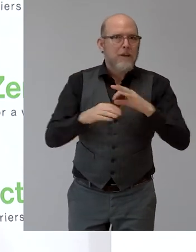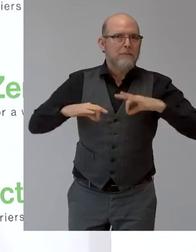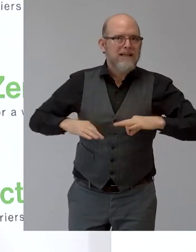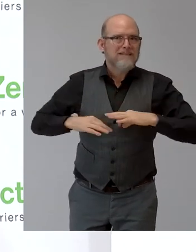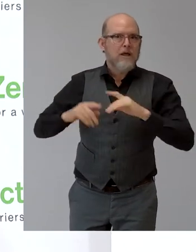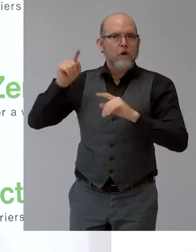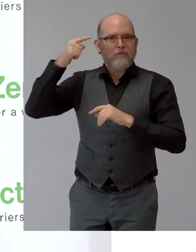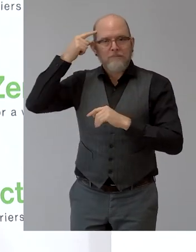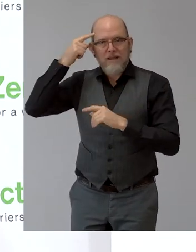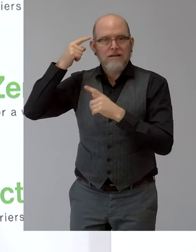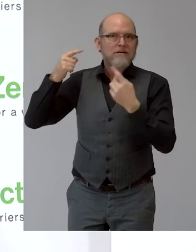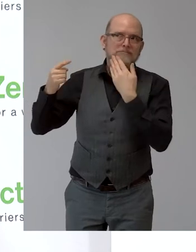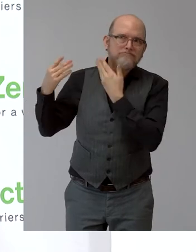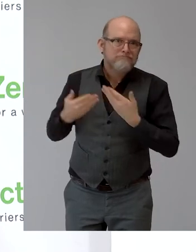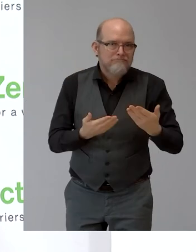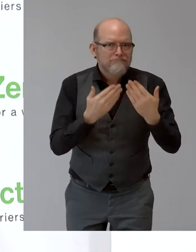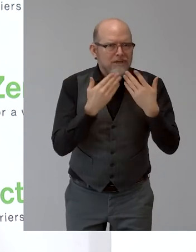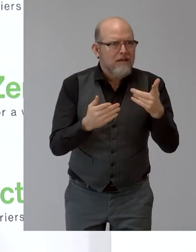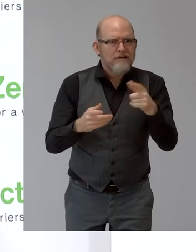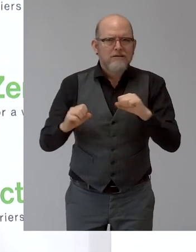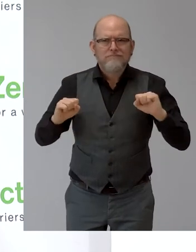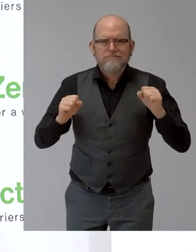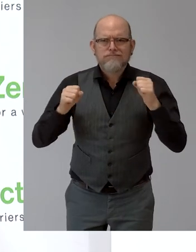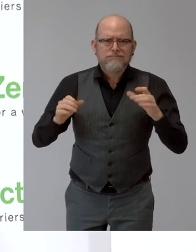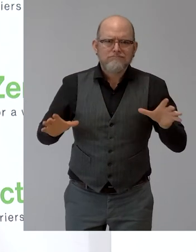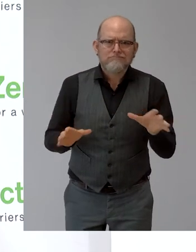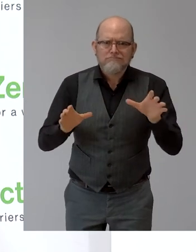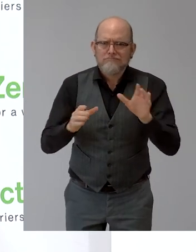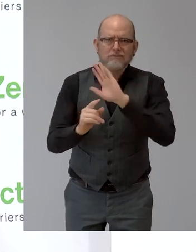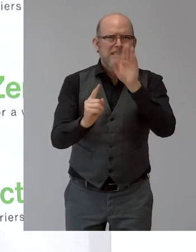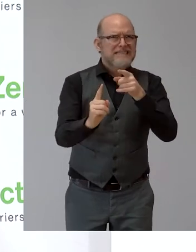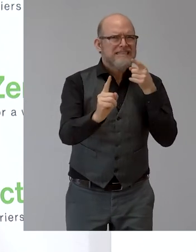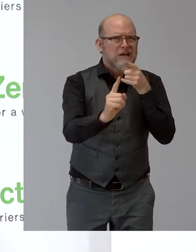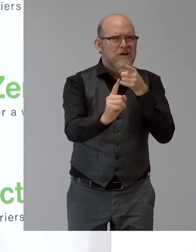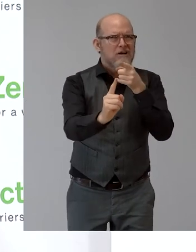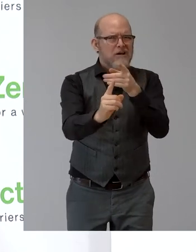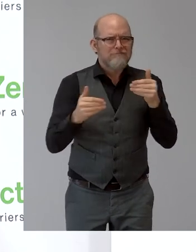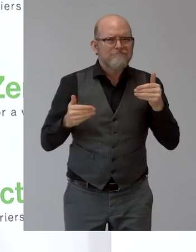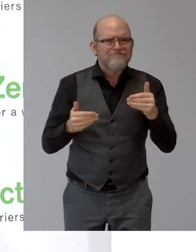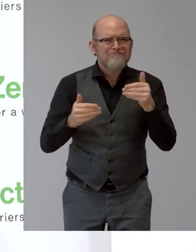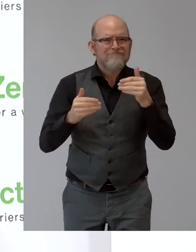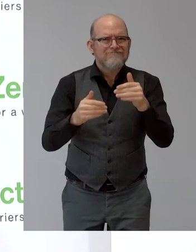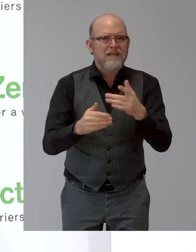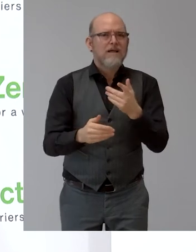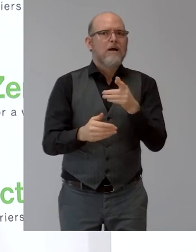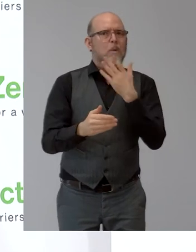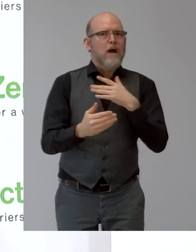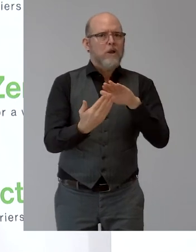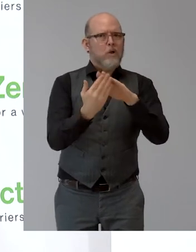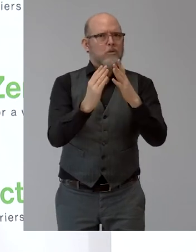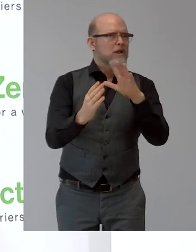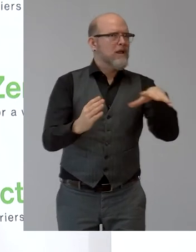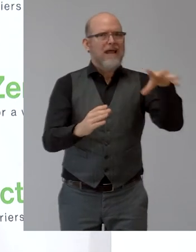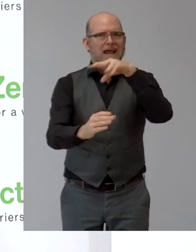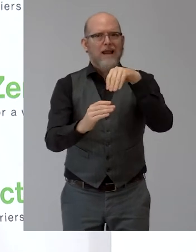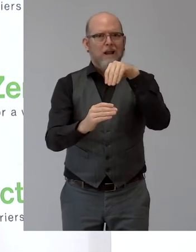ehrgeizige Verfolgung einer inklusiven Gesellschaft auszurichten. Das Thema ist dem Herrn Bundesminister ein